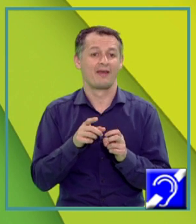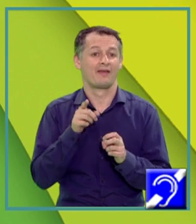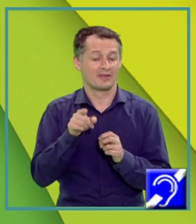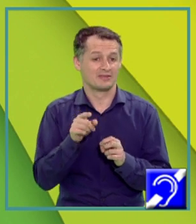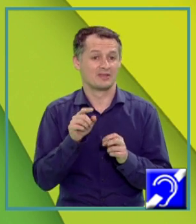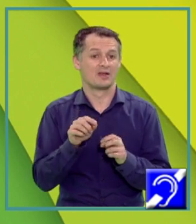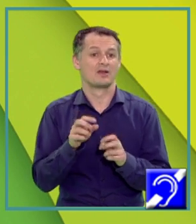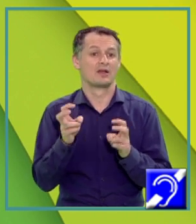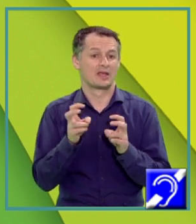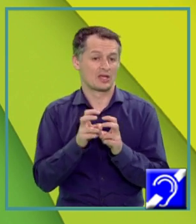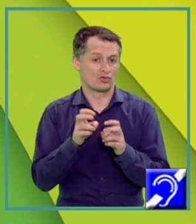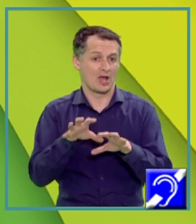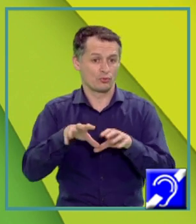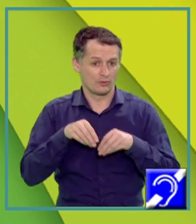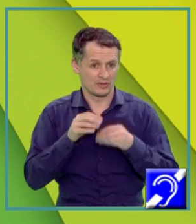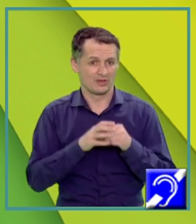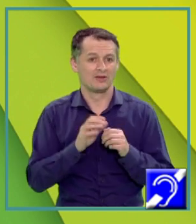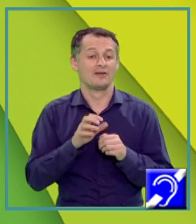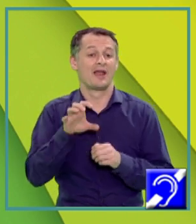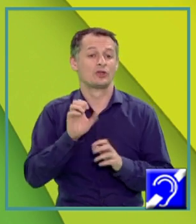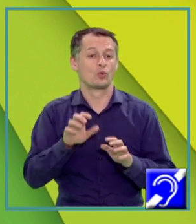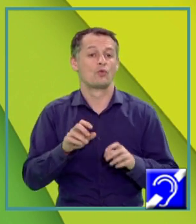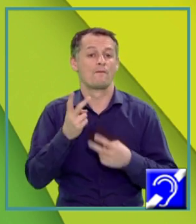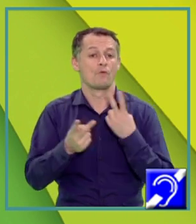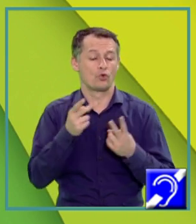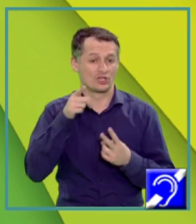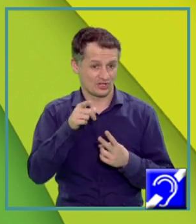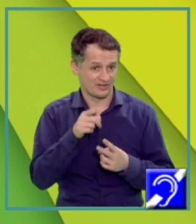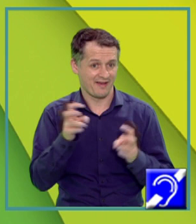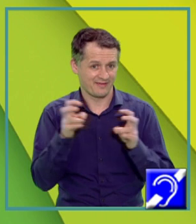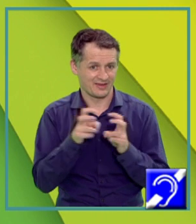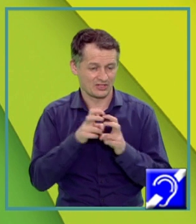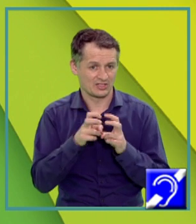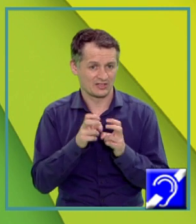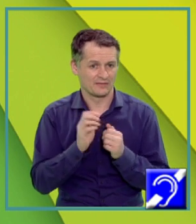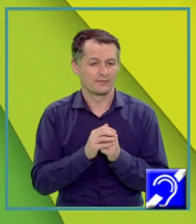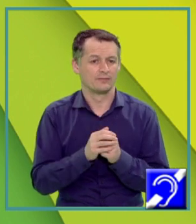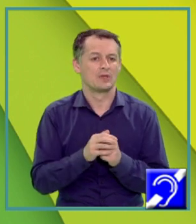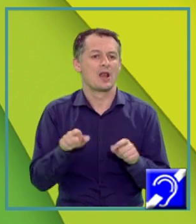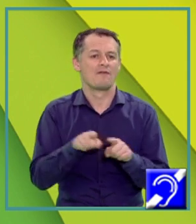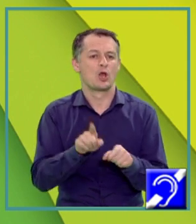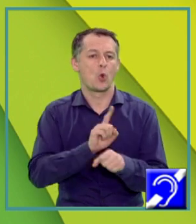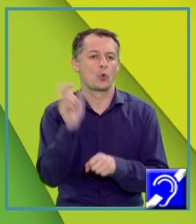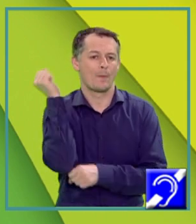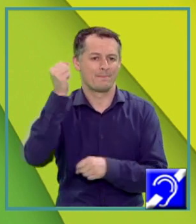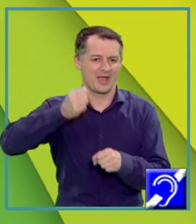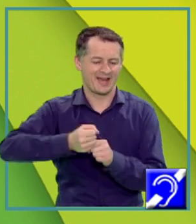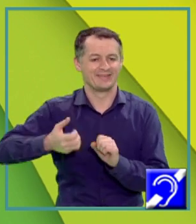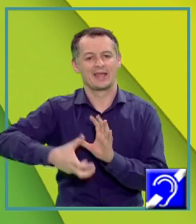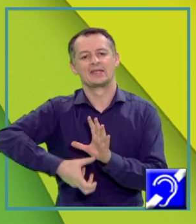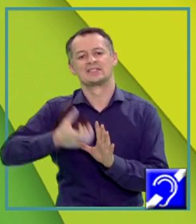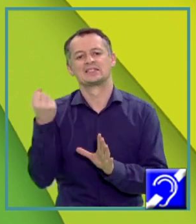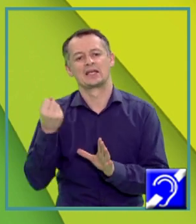cedată electronului, electronul va folosi această energie sub formă de lucru mecanic de extracție